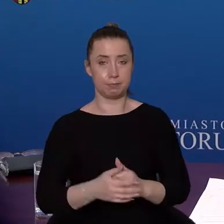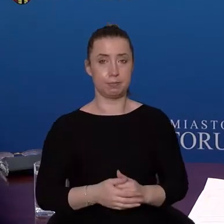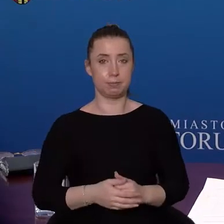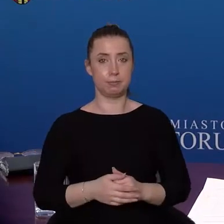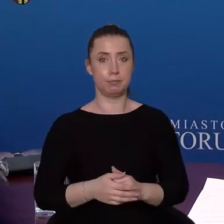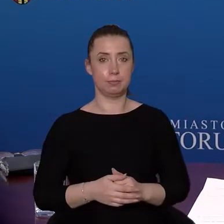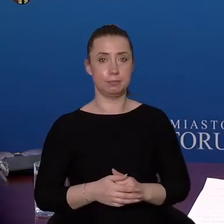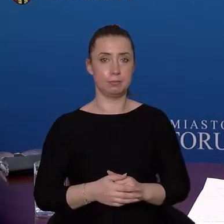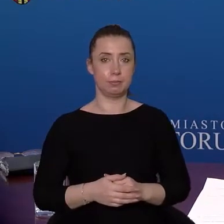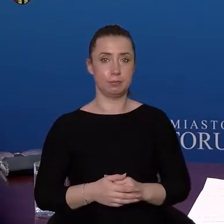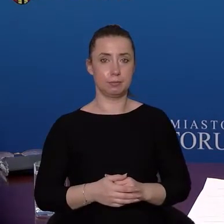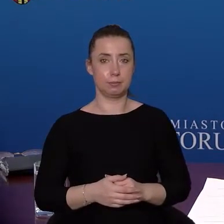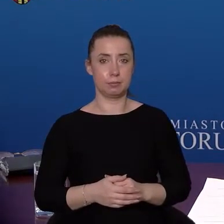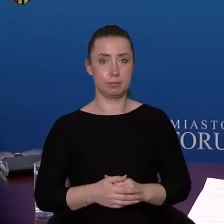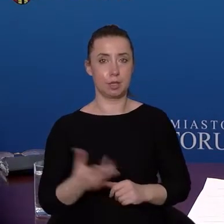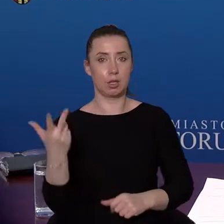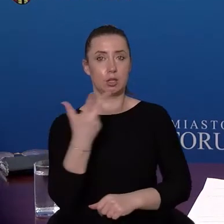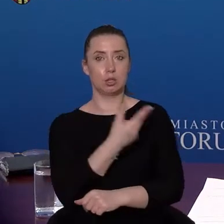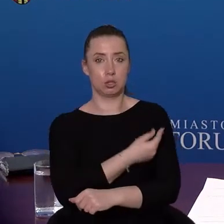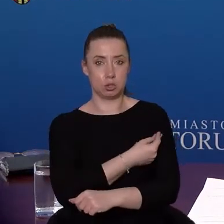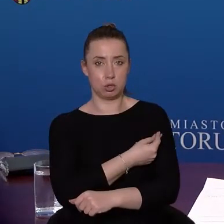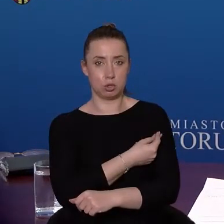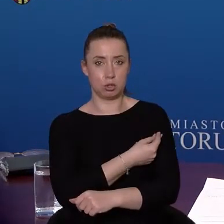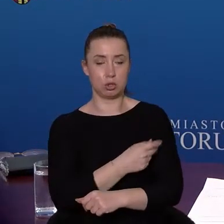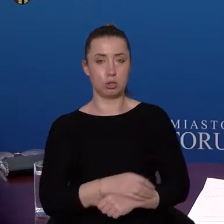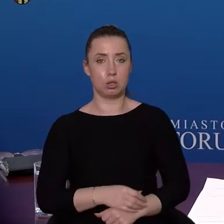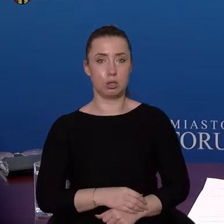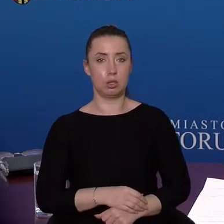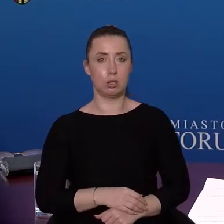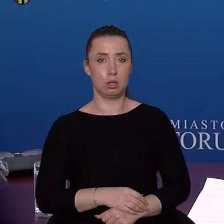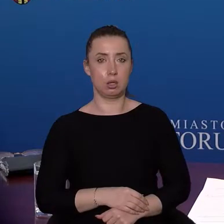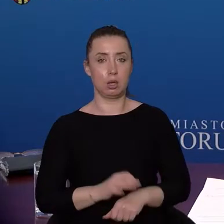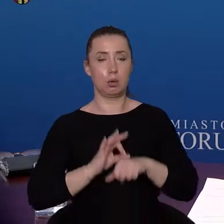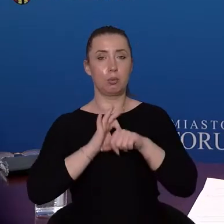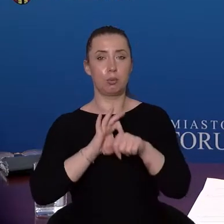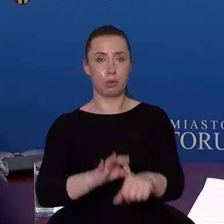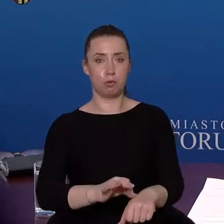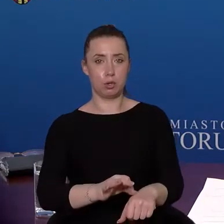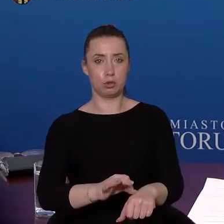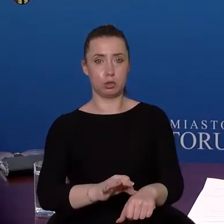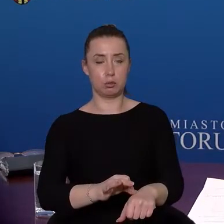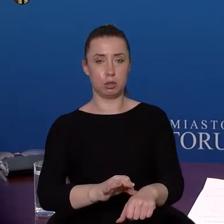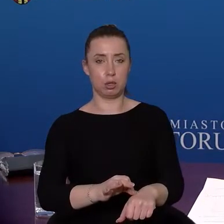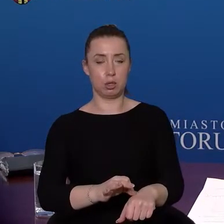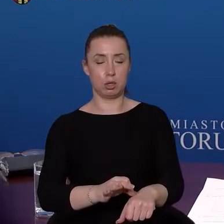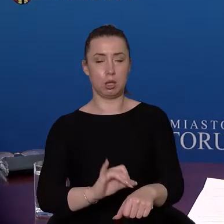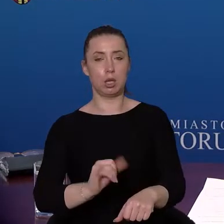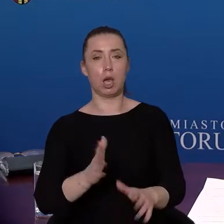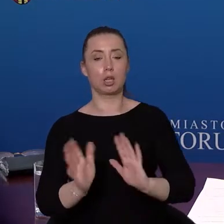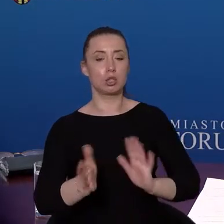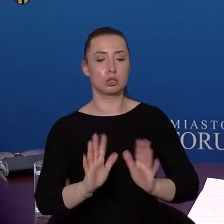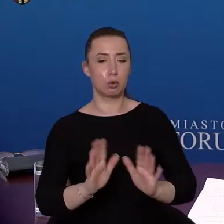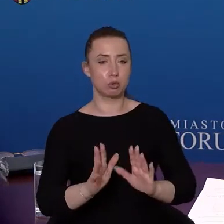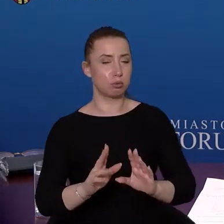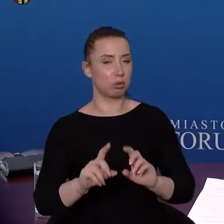szczepienia prowadzone w sposób, w miejscach i sposób bardzo